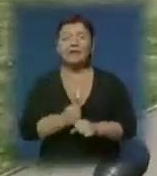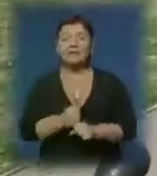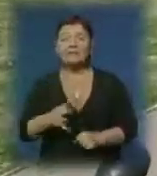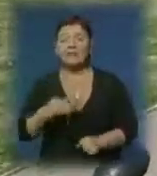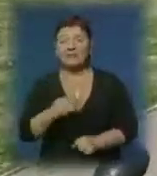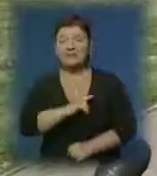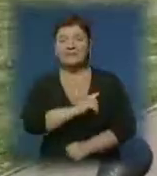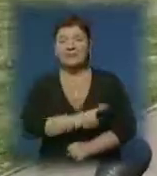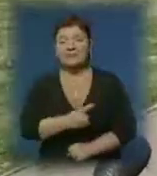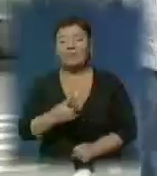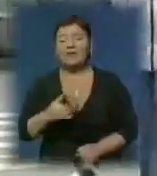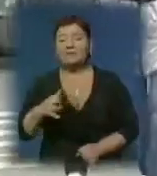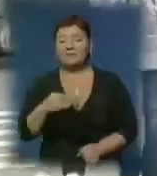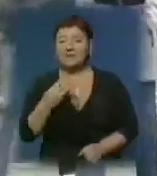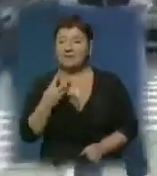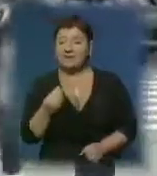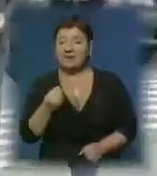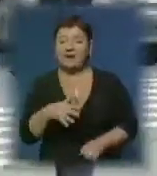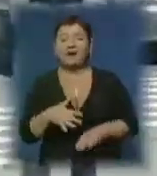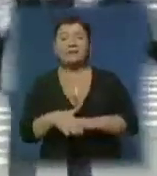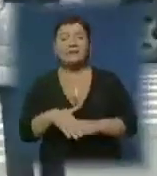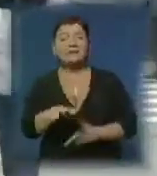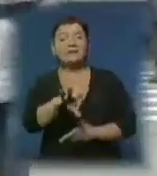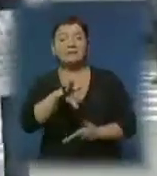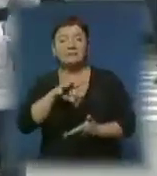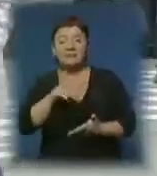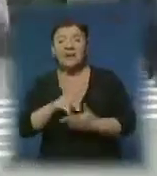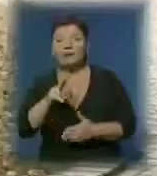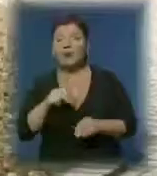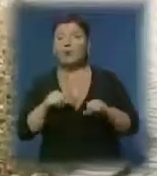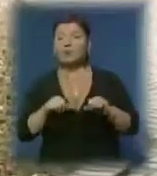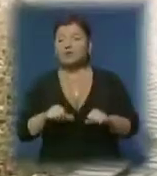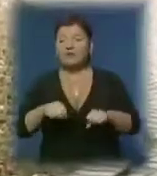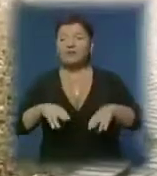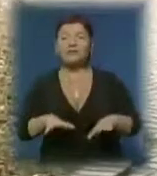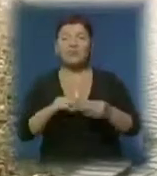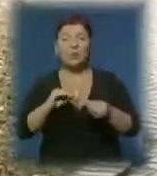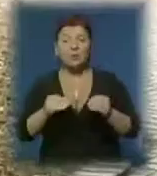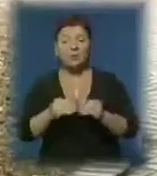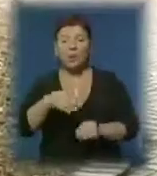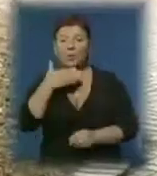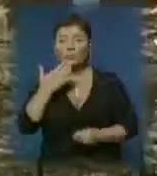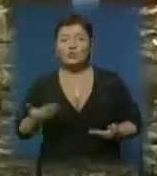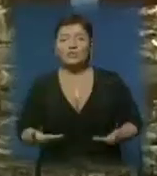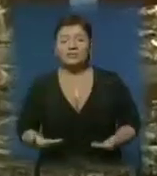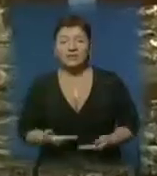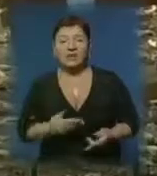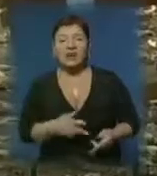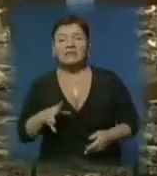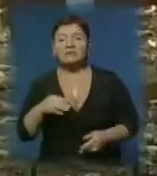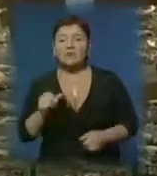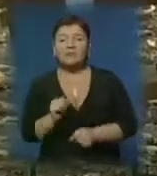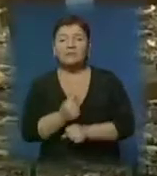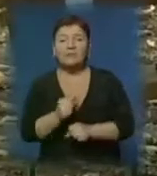деньгами, то реально дуже складно. Австрійці власним прикладом показали, як можна вирішити проблему. У мешканці Ужгорода свій погляд на боротьбу з